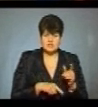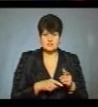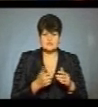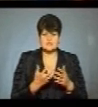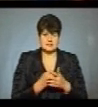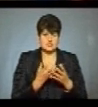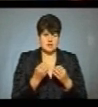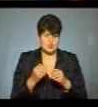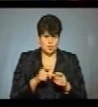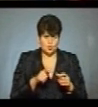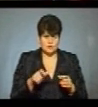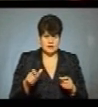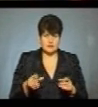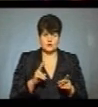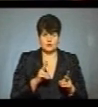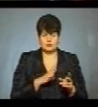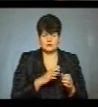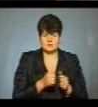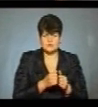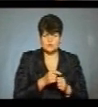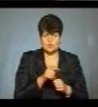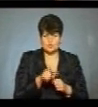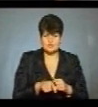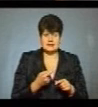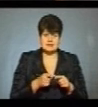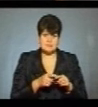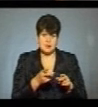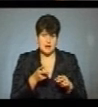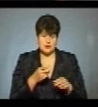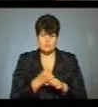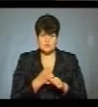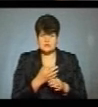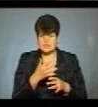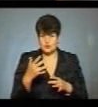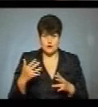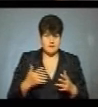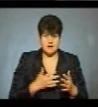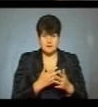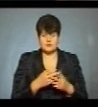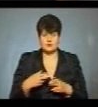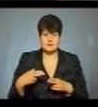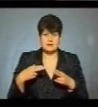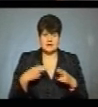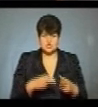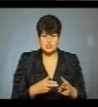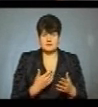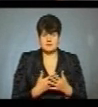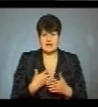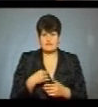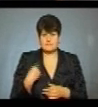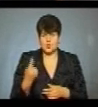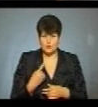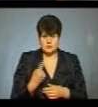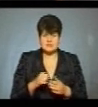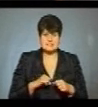ще якихось людей, які були близькі до тої людини. Насправді, паралельно працюємо з декількому, через те, що якщо ми приїжджаємо десь в Львівську область,